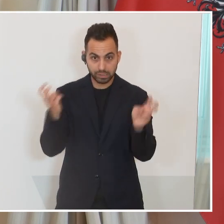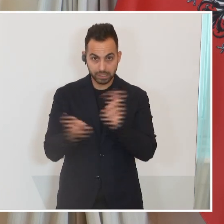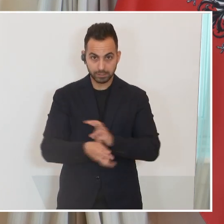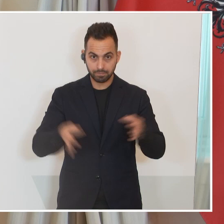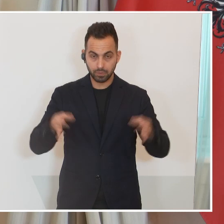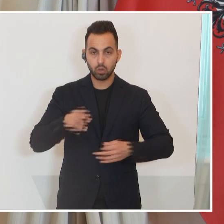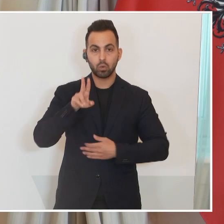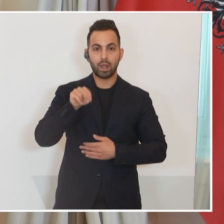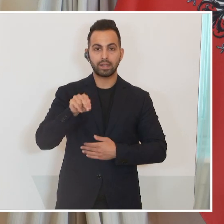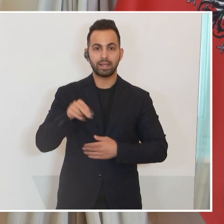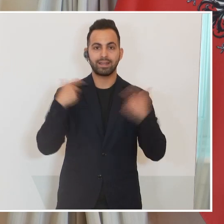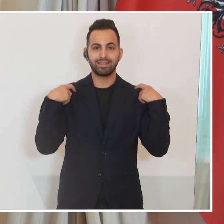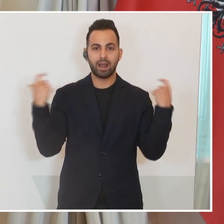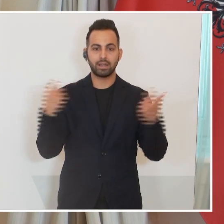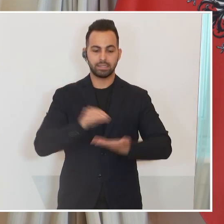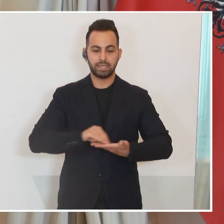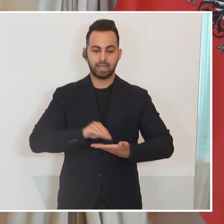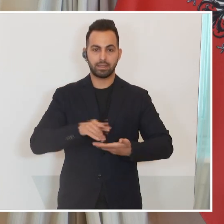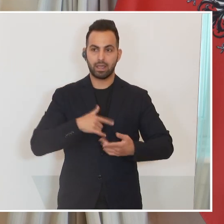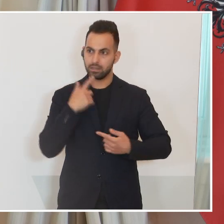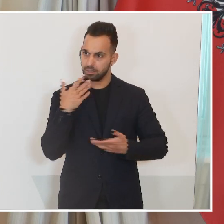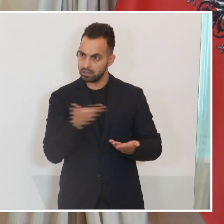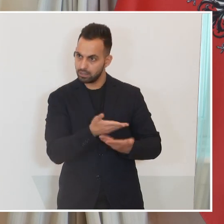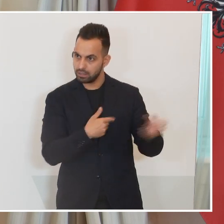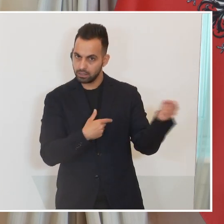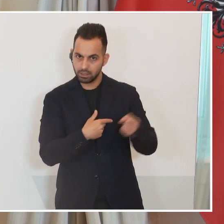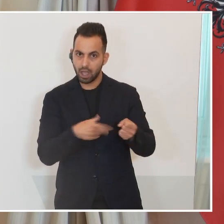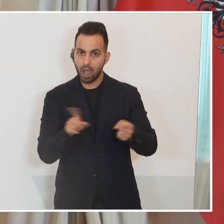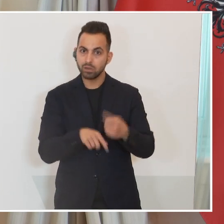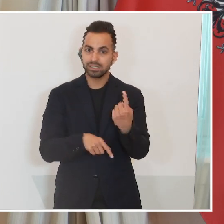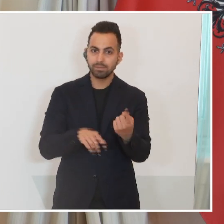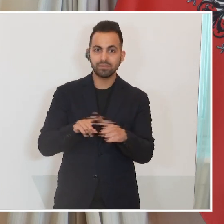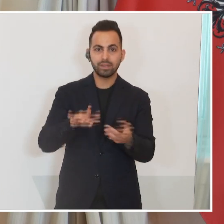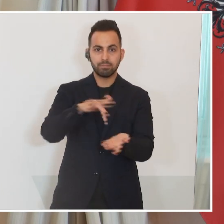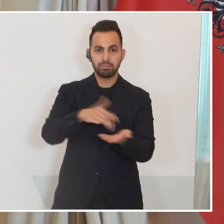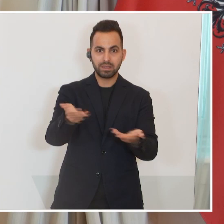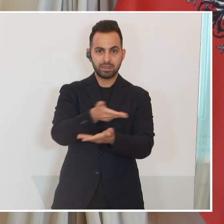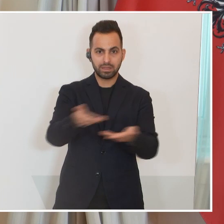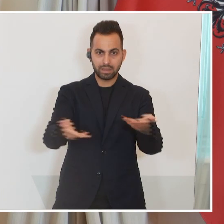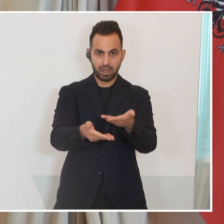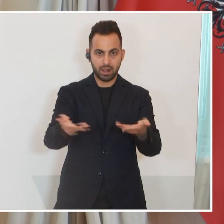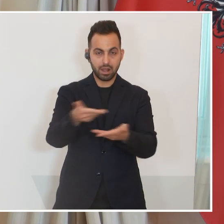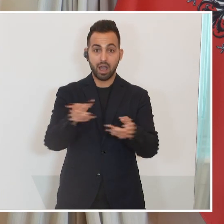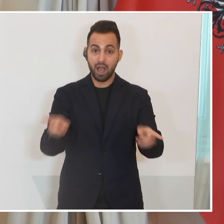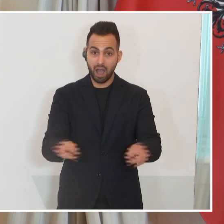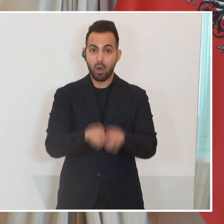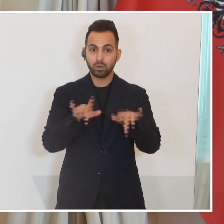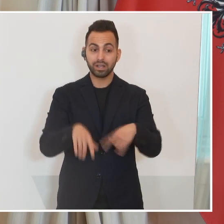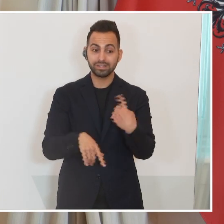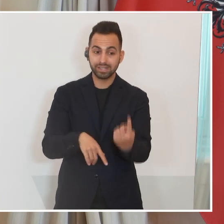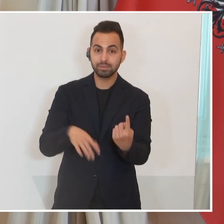der UN-Generalsekretär ins Spiel gebracht worden, der hier als Mittler und auch gleichzeitig als